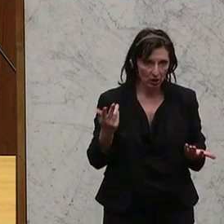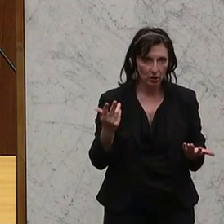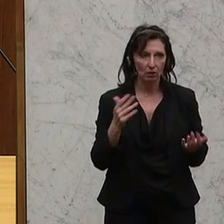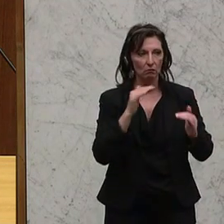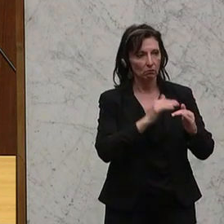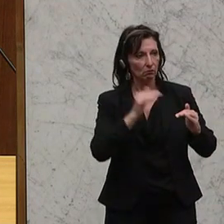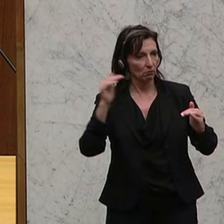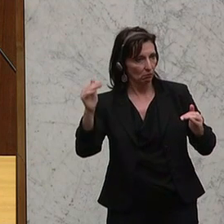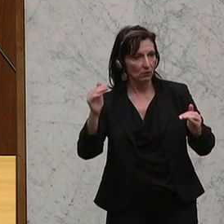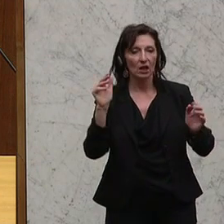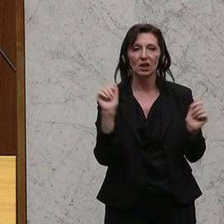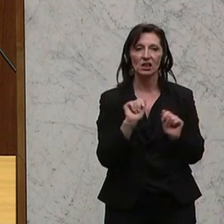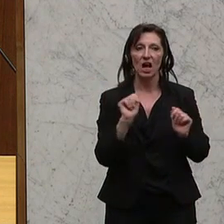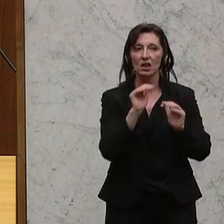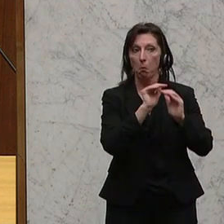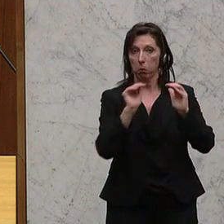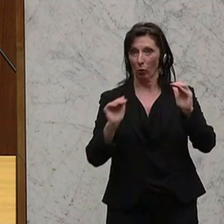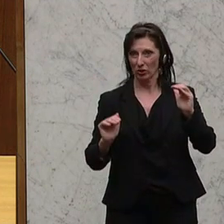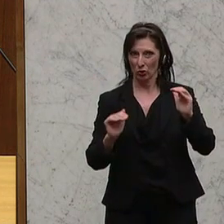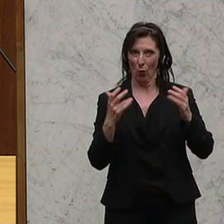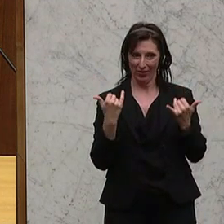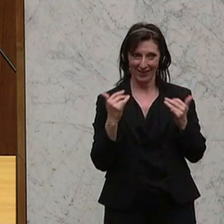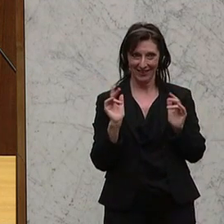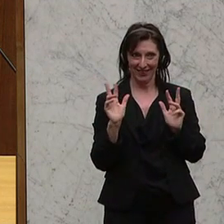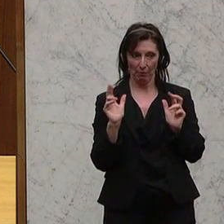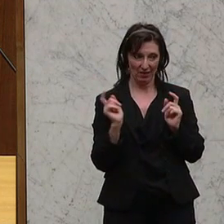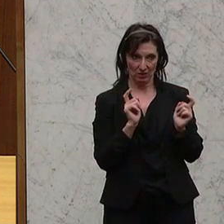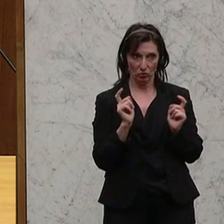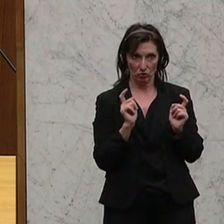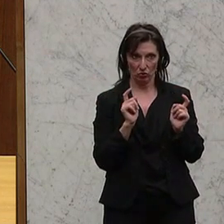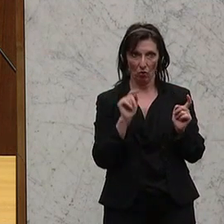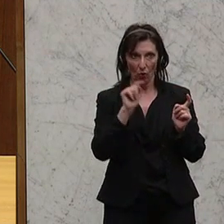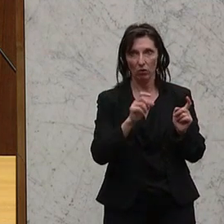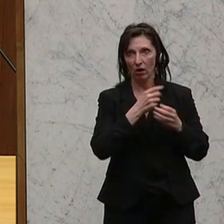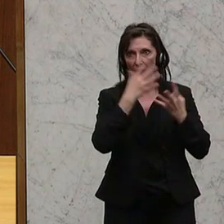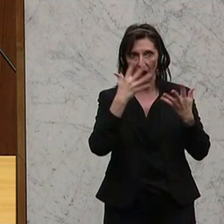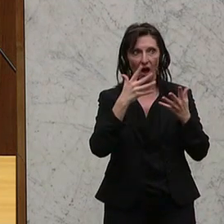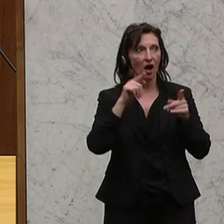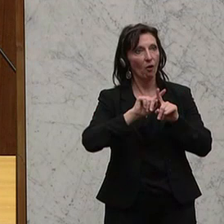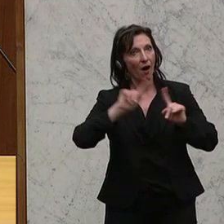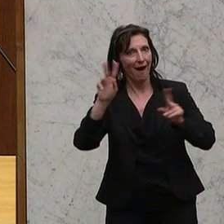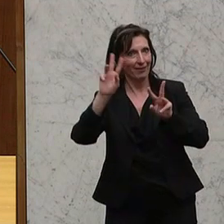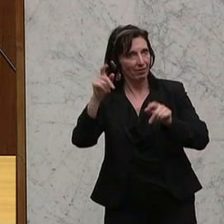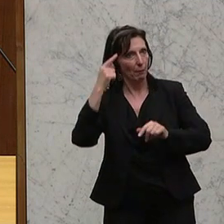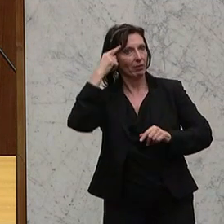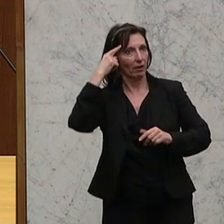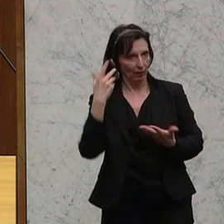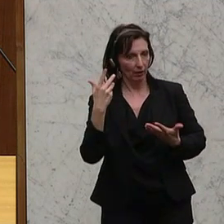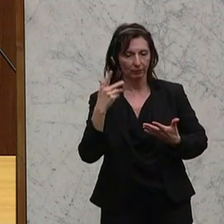der kalten Progressionsdebatte auf das dann kommt. Nächster Punkt,